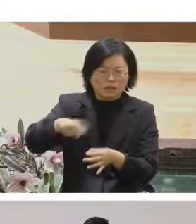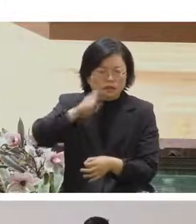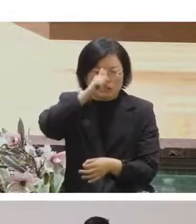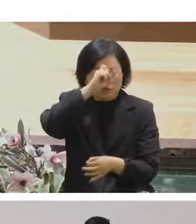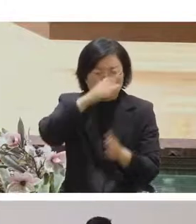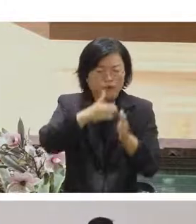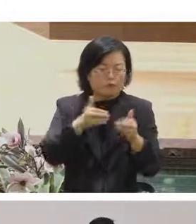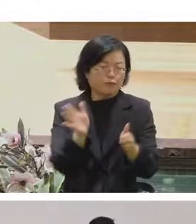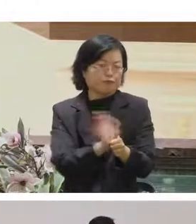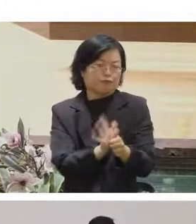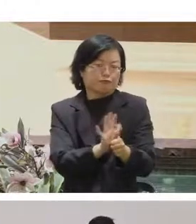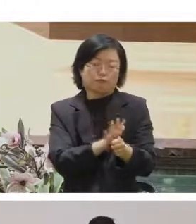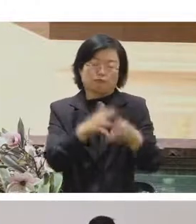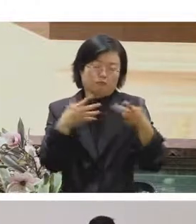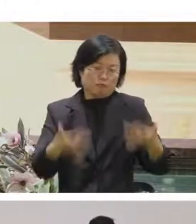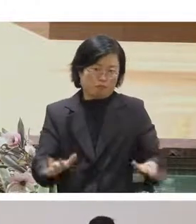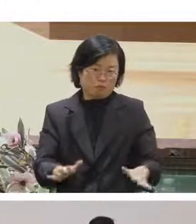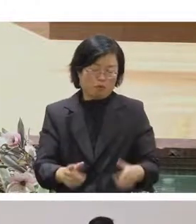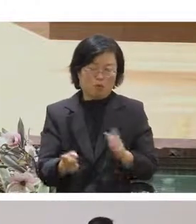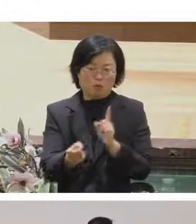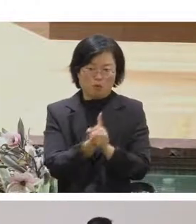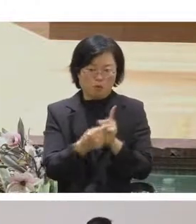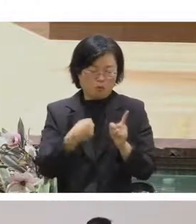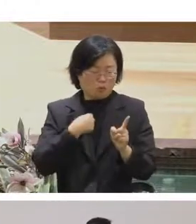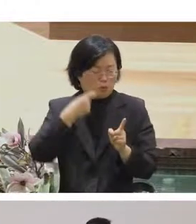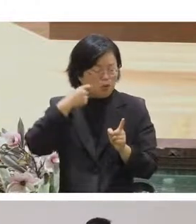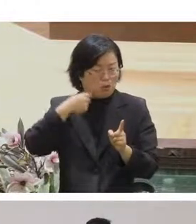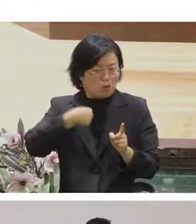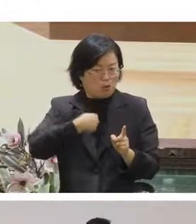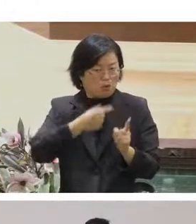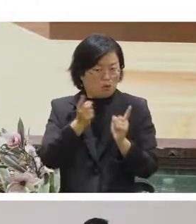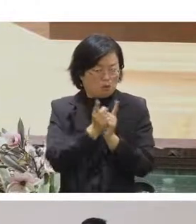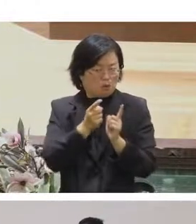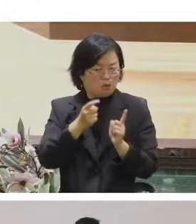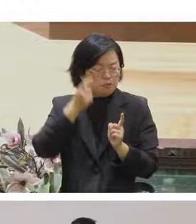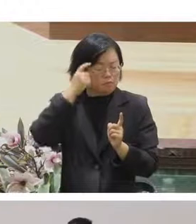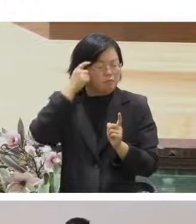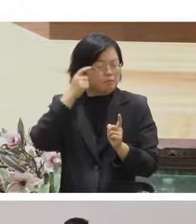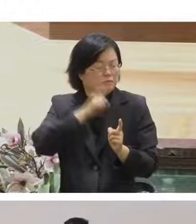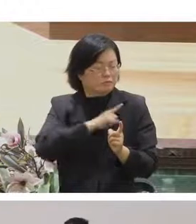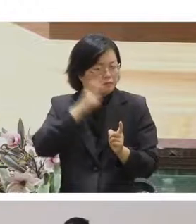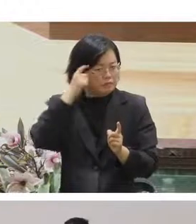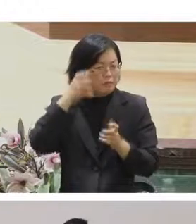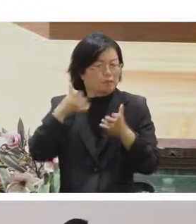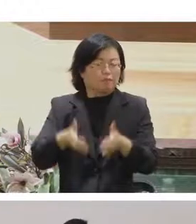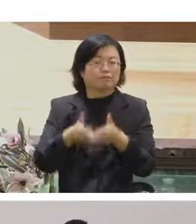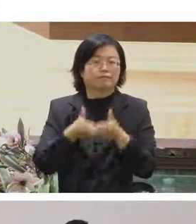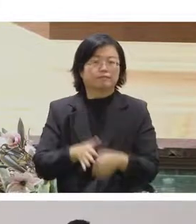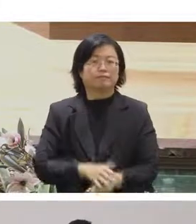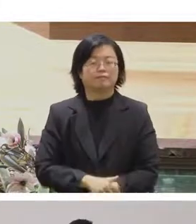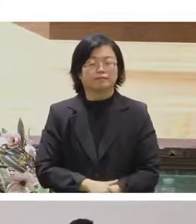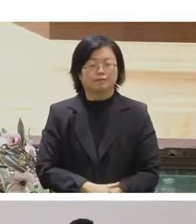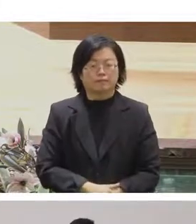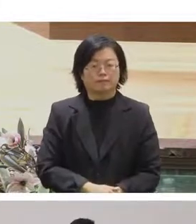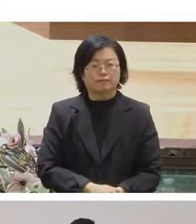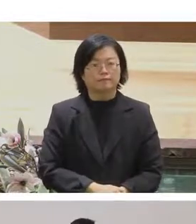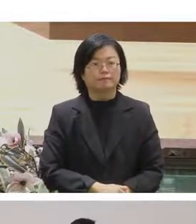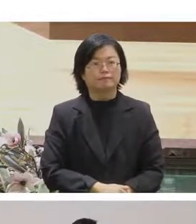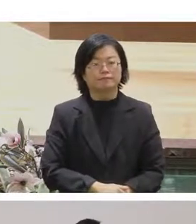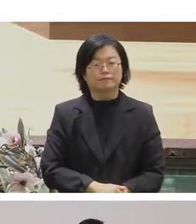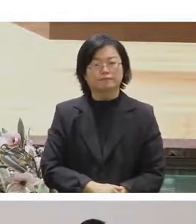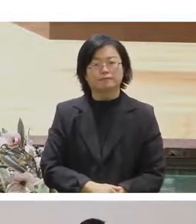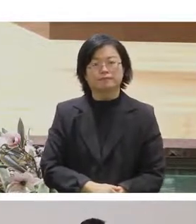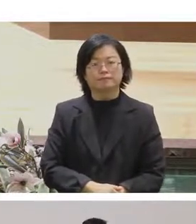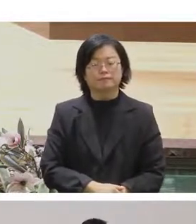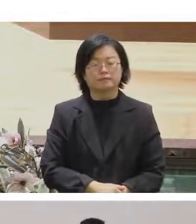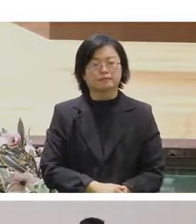是要從對它有價值的地方出發我想再舉一個例子好了就是我覺得這個例子是我假